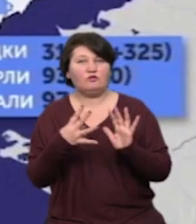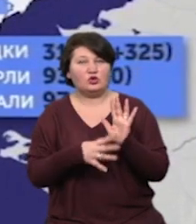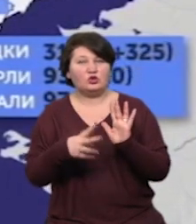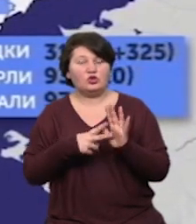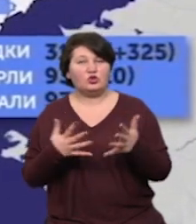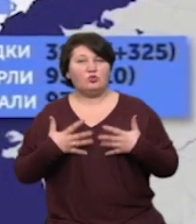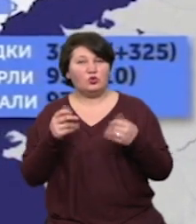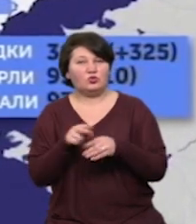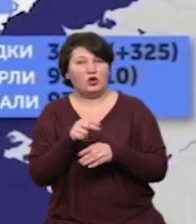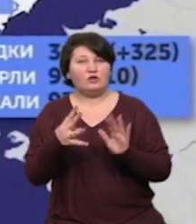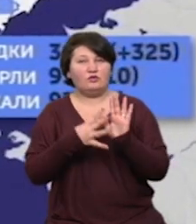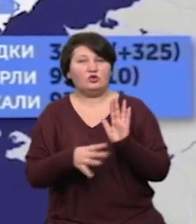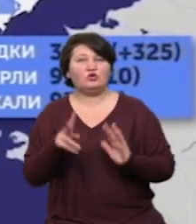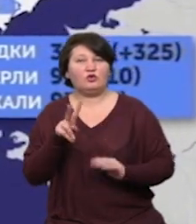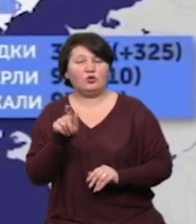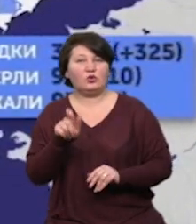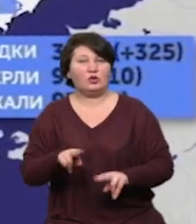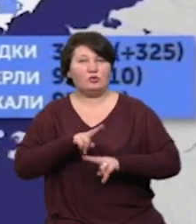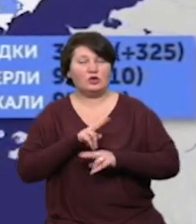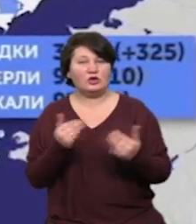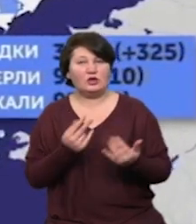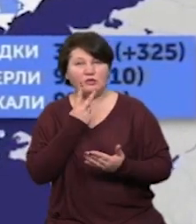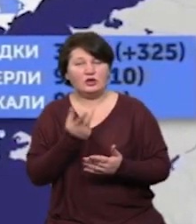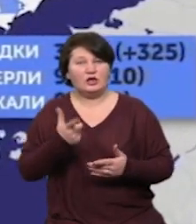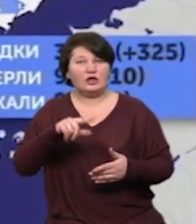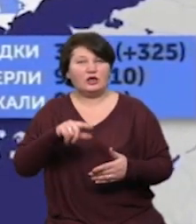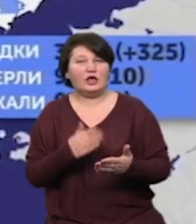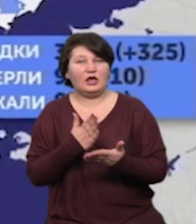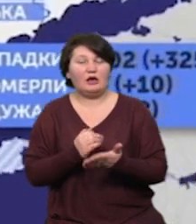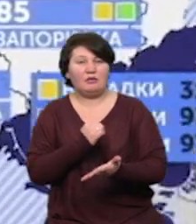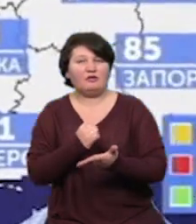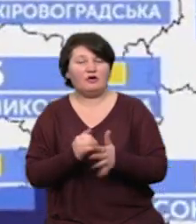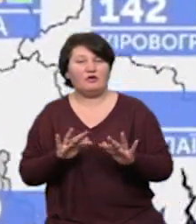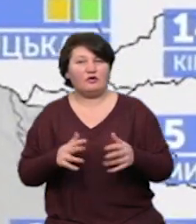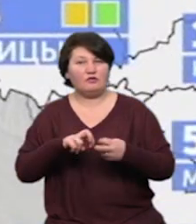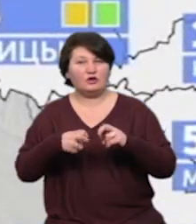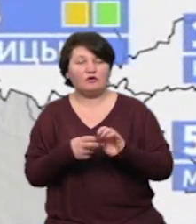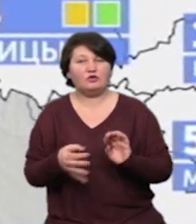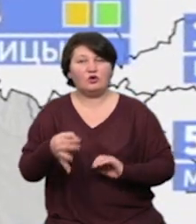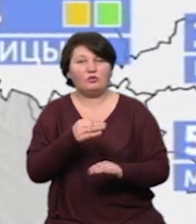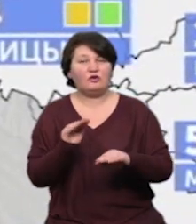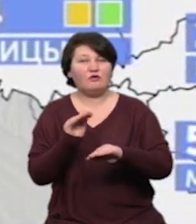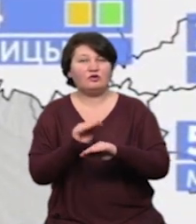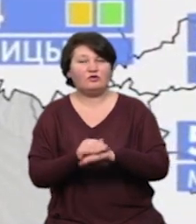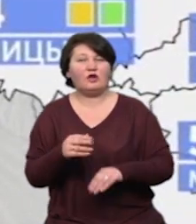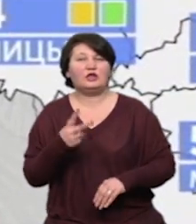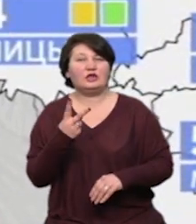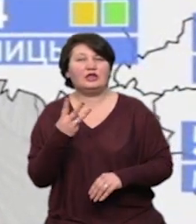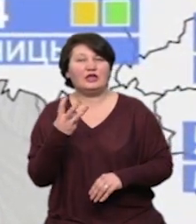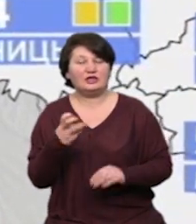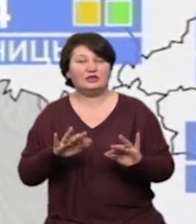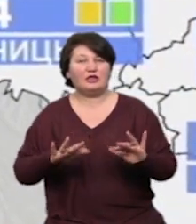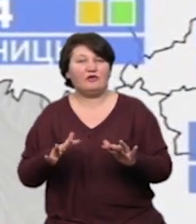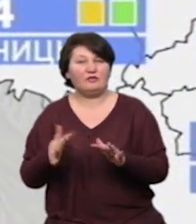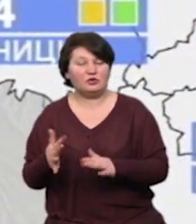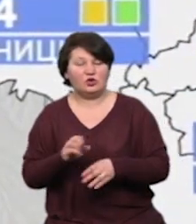92 людини померли. Зараз ви бачите, де є саме підтверджені випадки. У Івано-Франківській області зафіксували 300 випадків захворювання